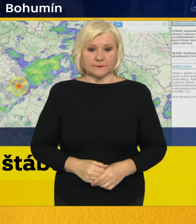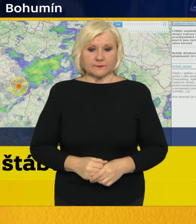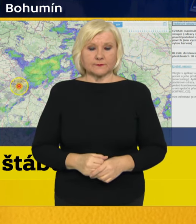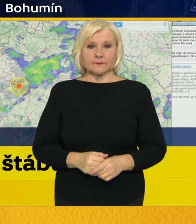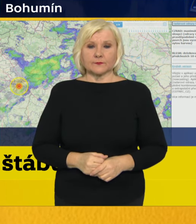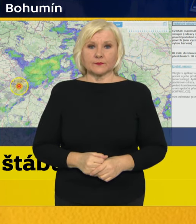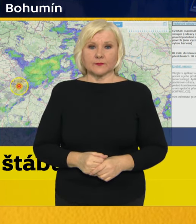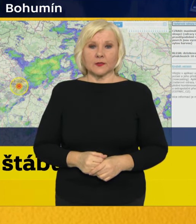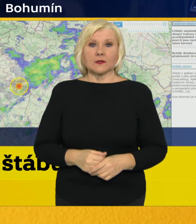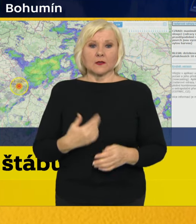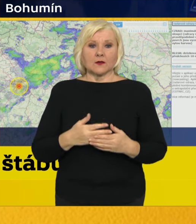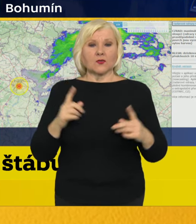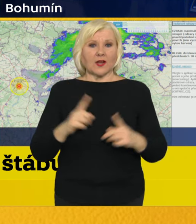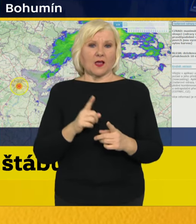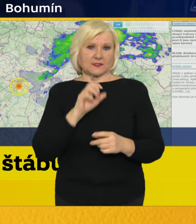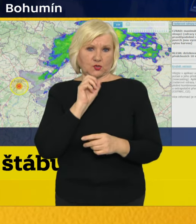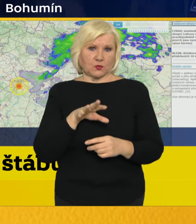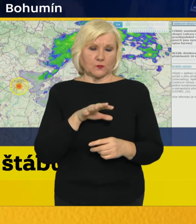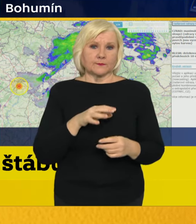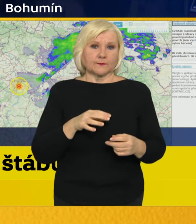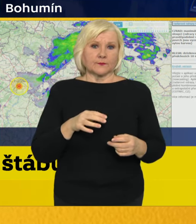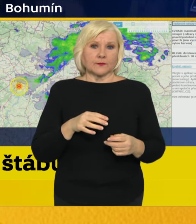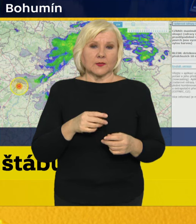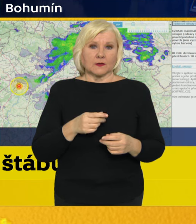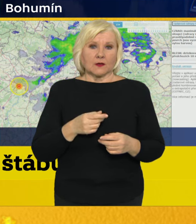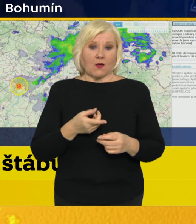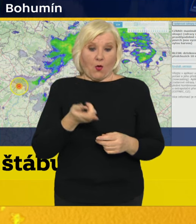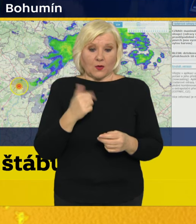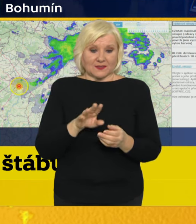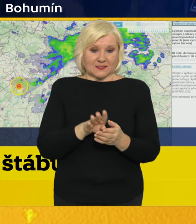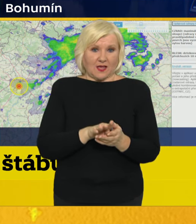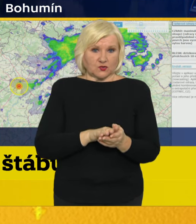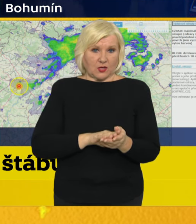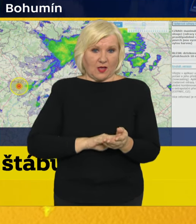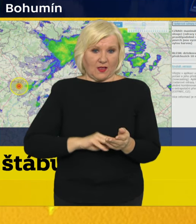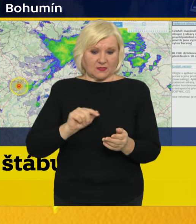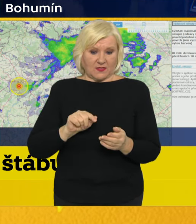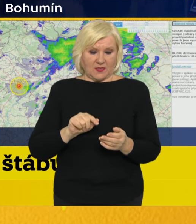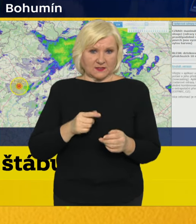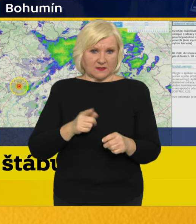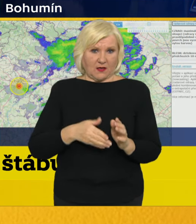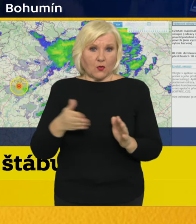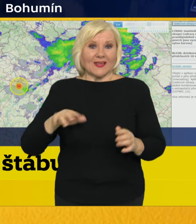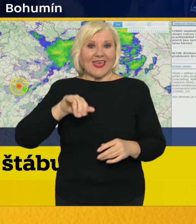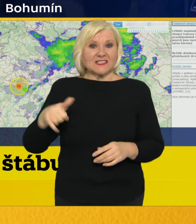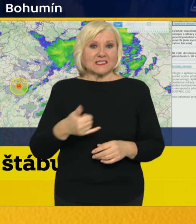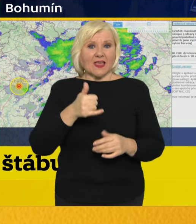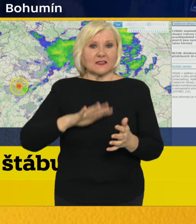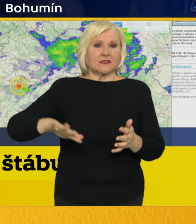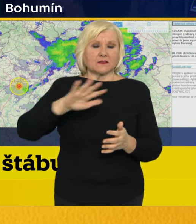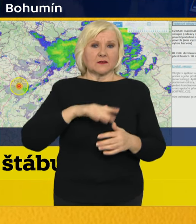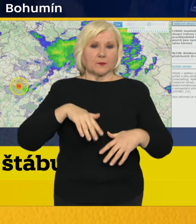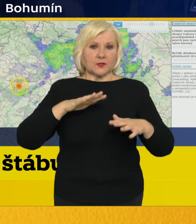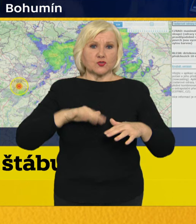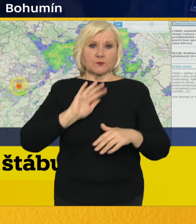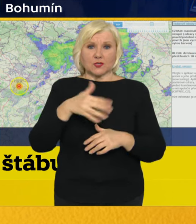Když jenom krátce řeknu, že od té počátku té epizody, tak na Jesenicku napršelo už víc než 500